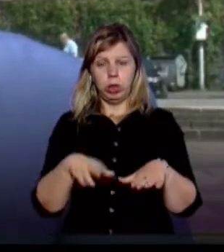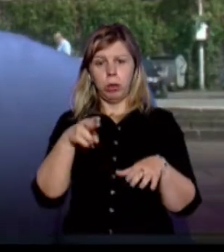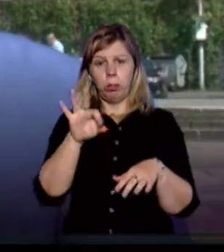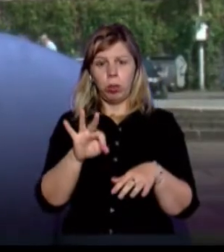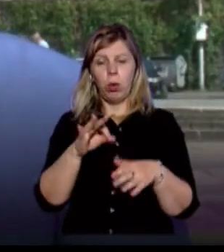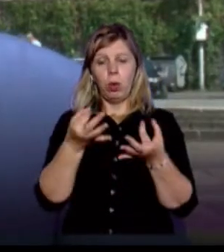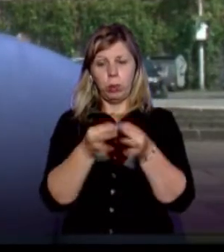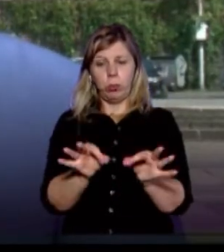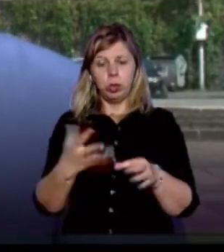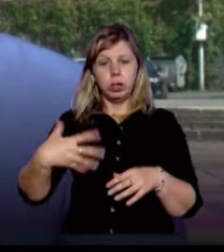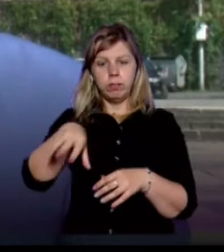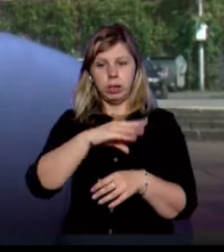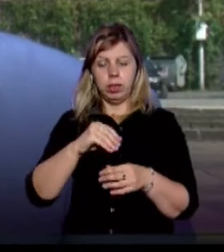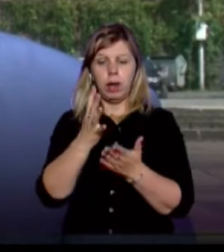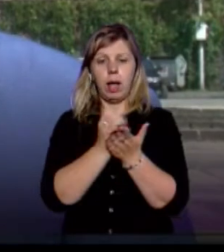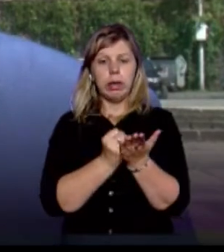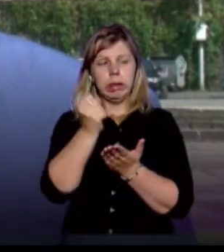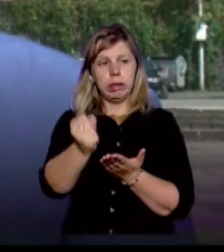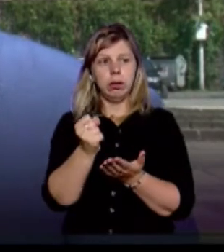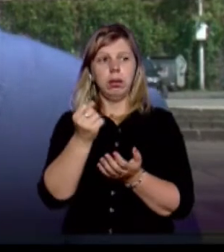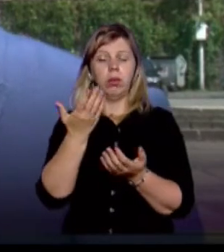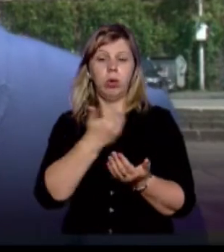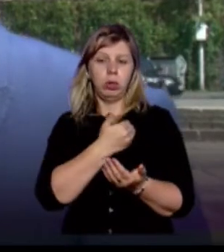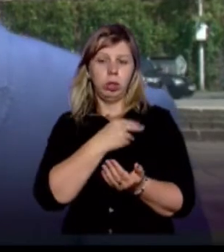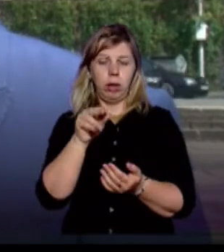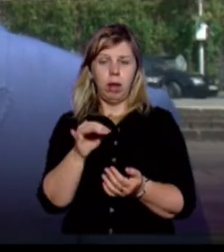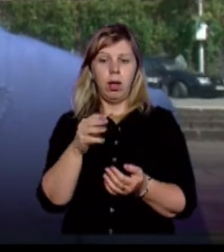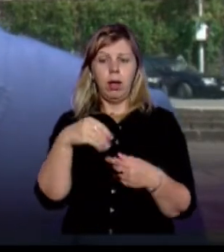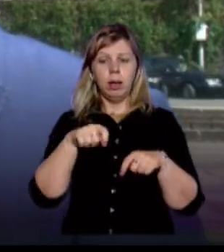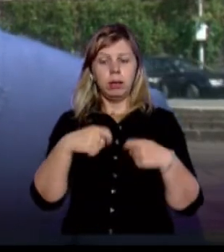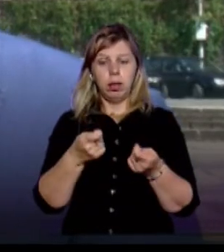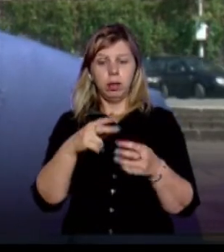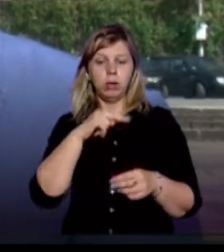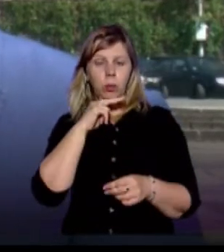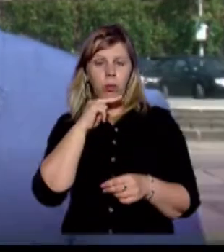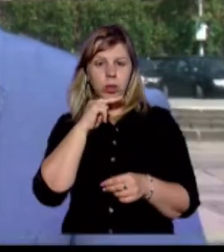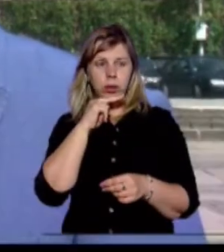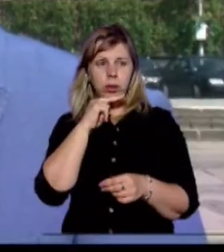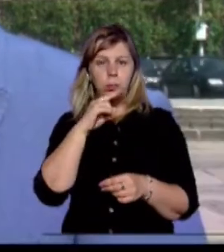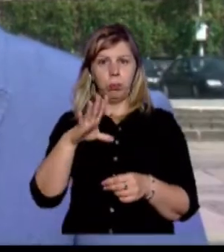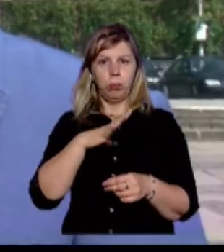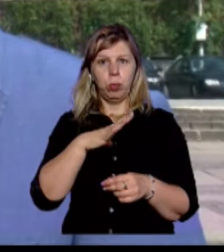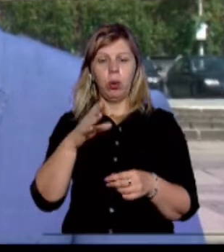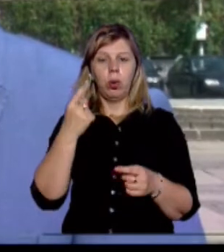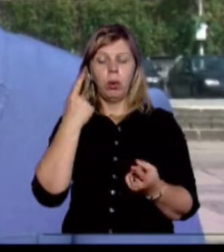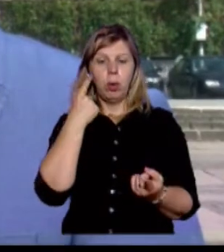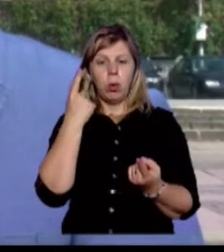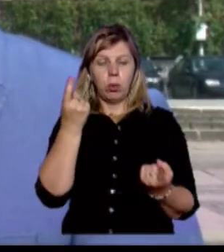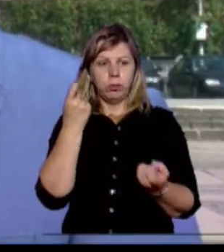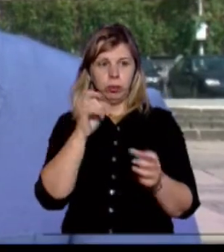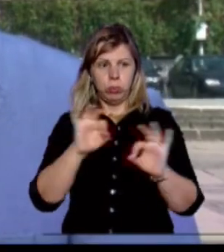про допущення всіх кандидатів, хоча дане зауваження було озвучено